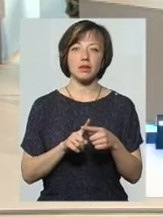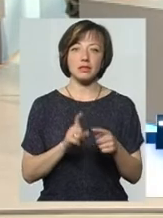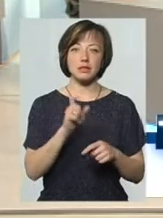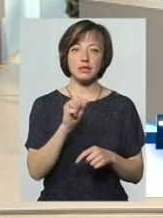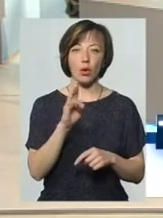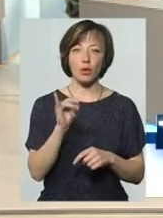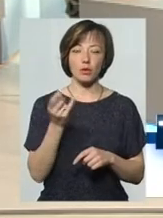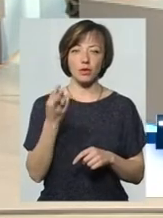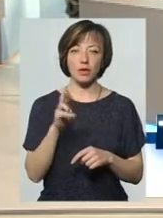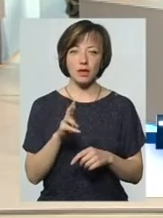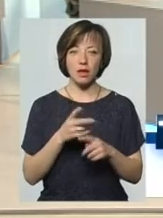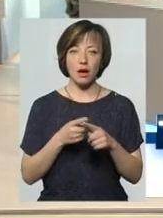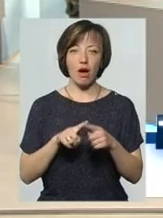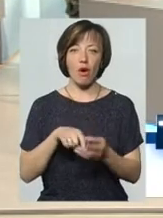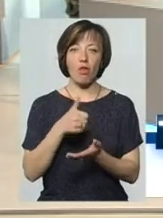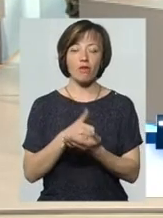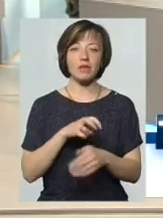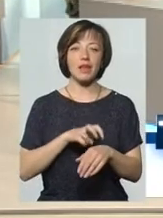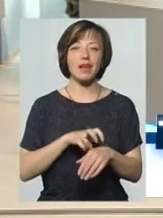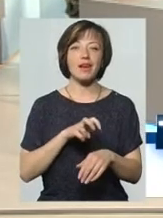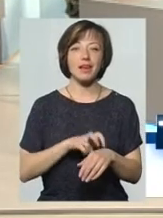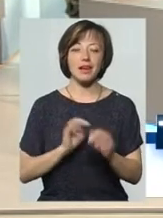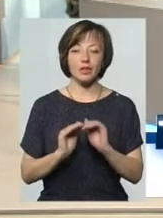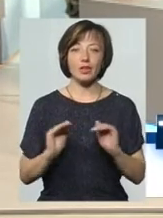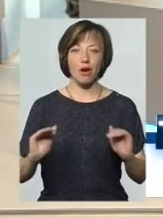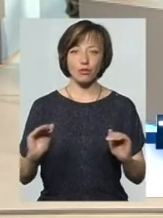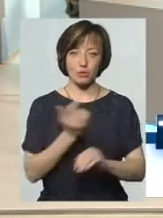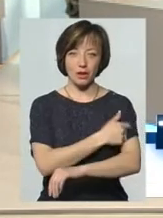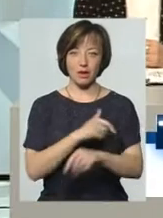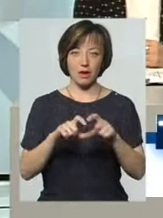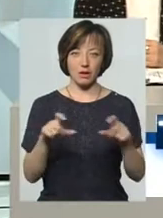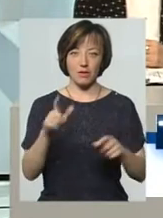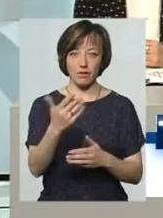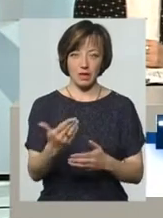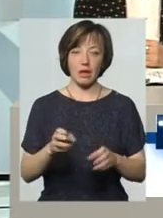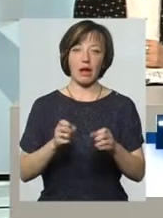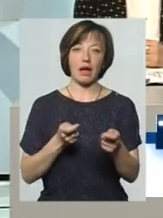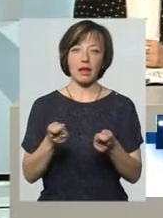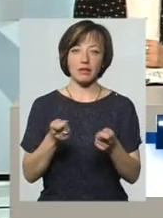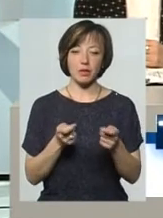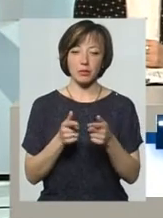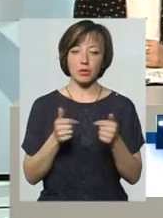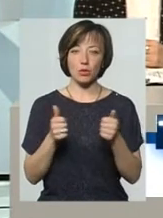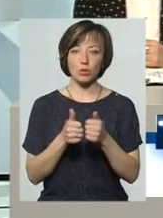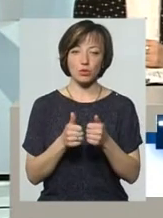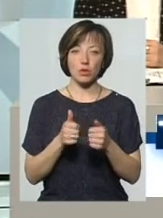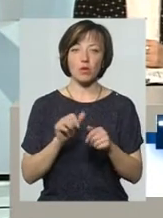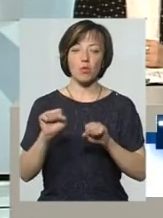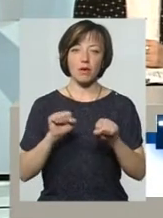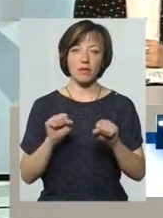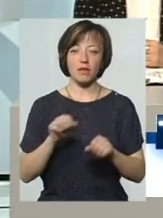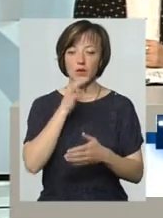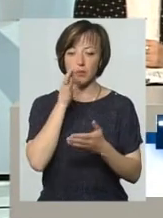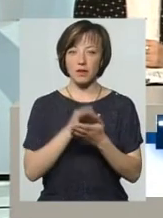Борису Васильовичу. Ви як керівник цього підрозділу управління, який відповідає за таку важливу